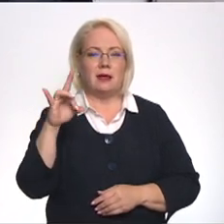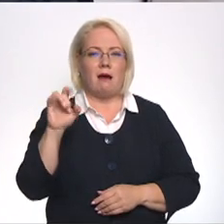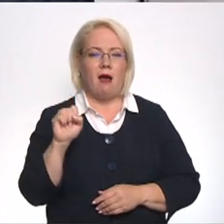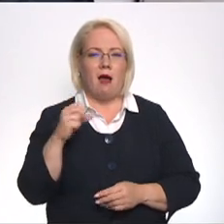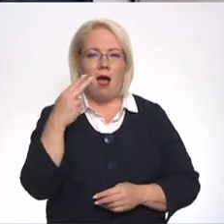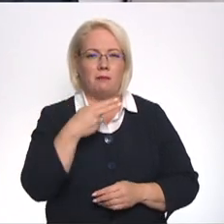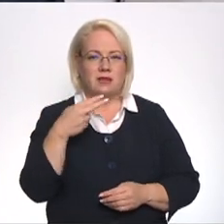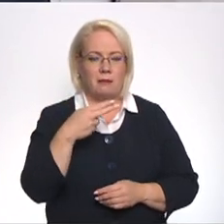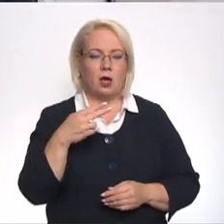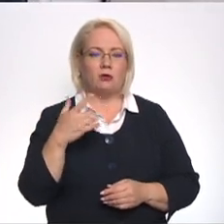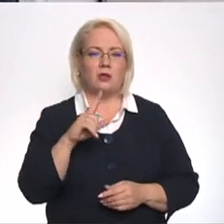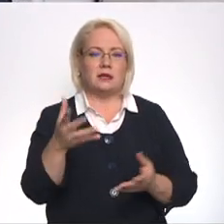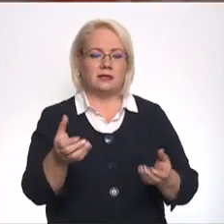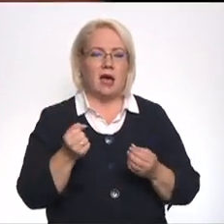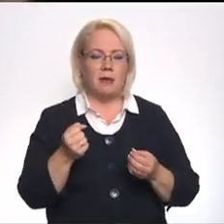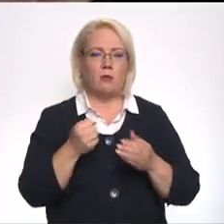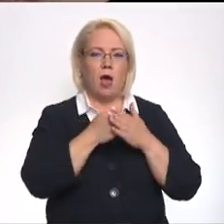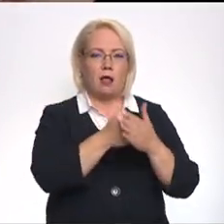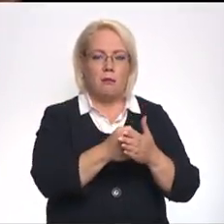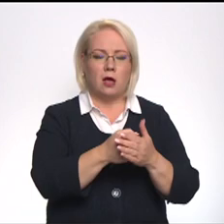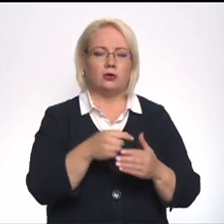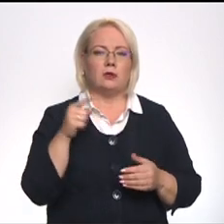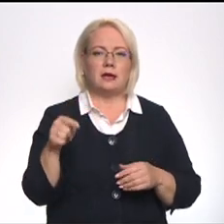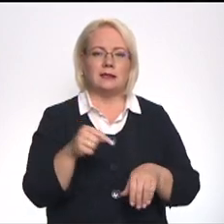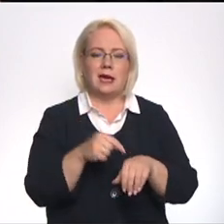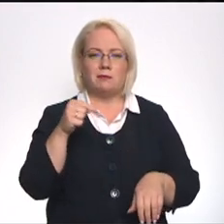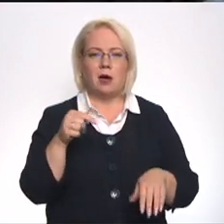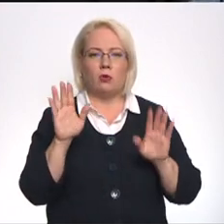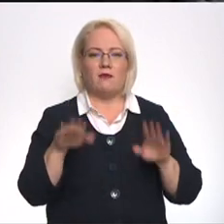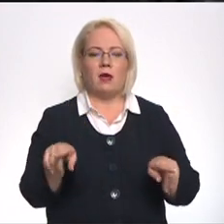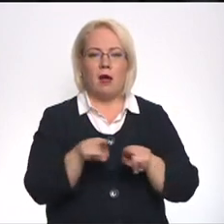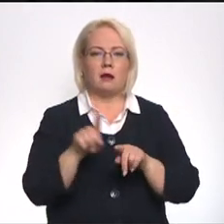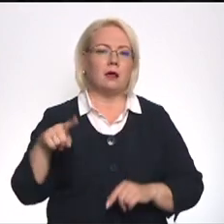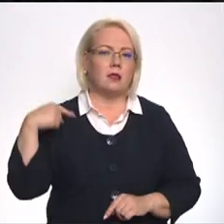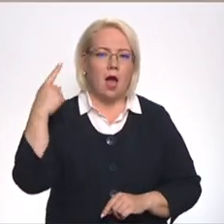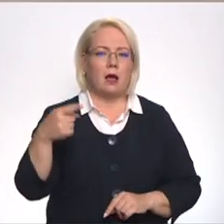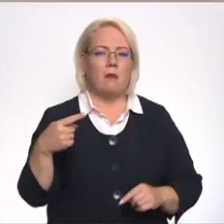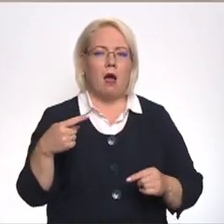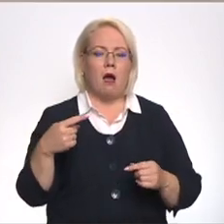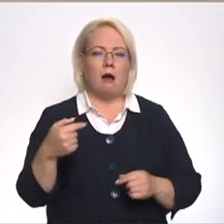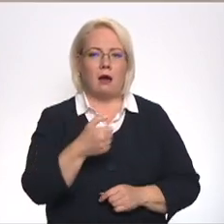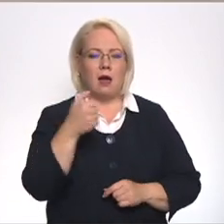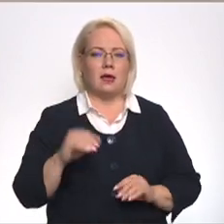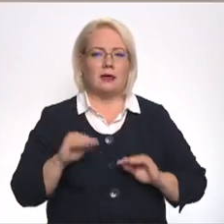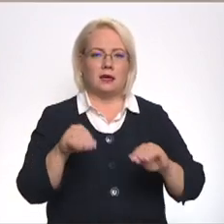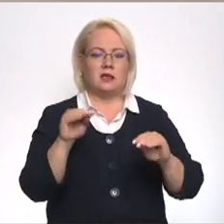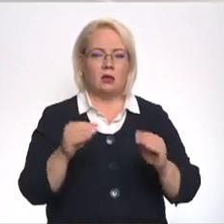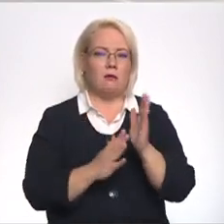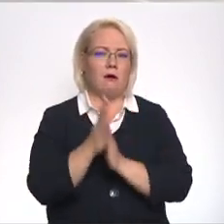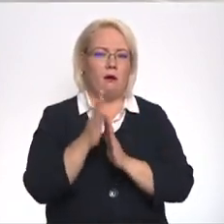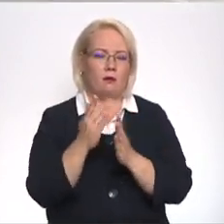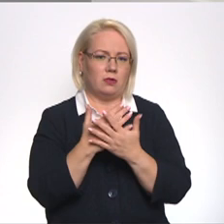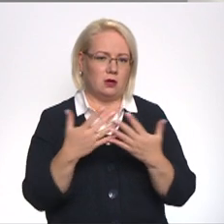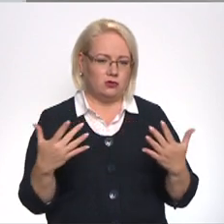lai saņem papildus atbalstu no ekosu schēmām. Tas varētu iespaidot arī nākošā gadā, iesētot kultūru dažādošanu.